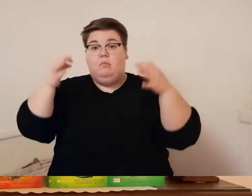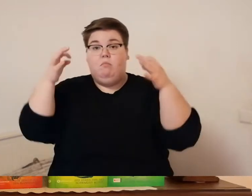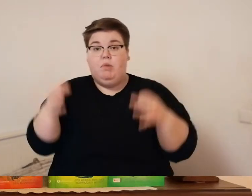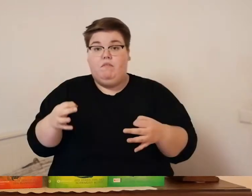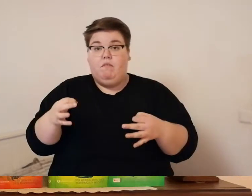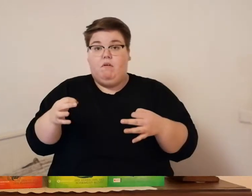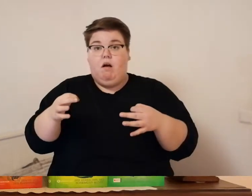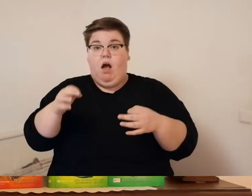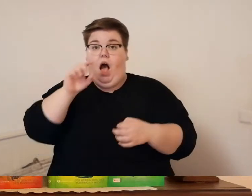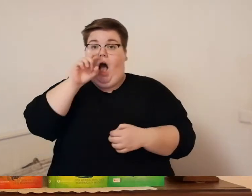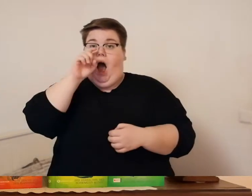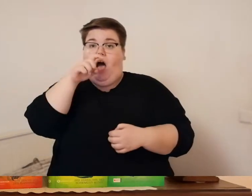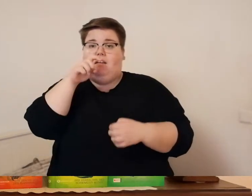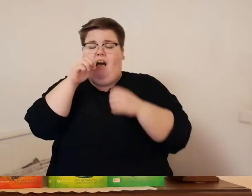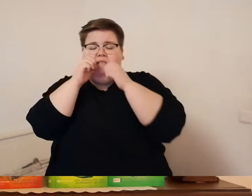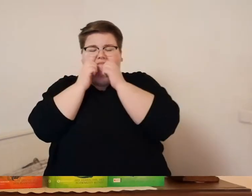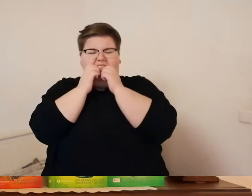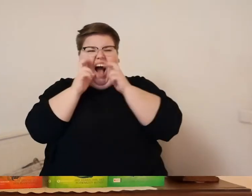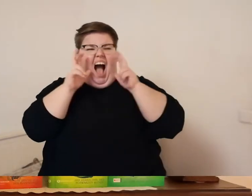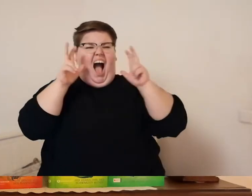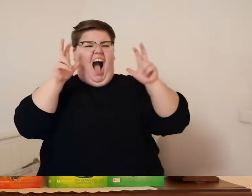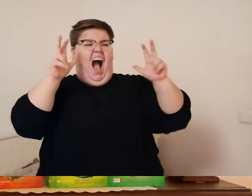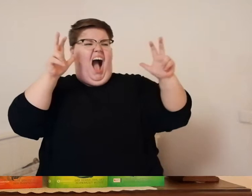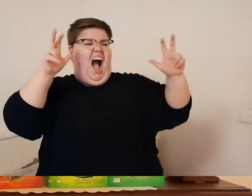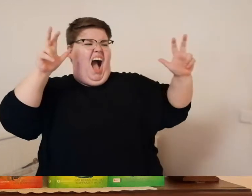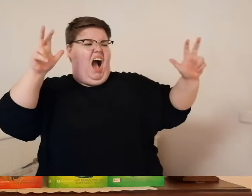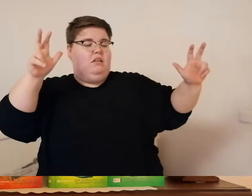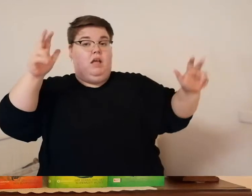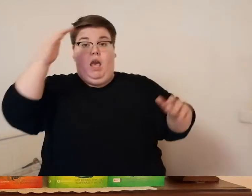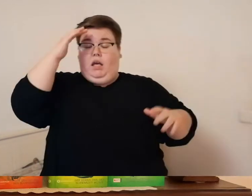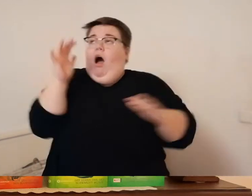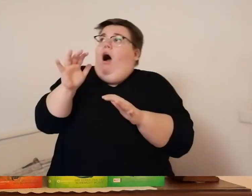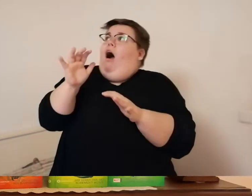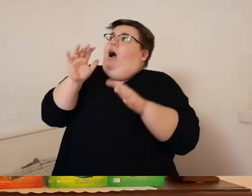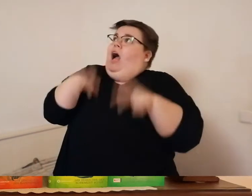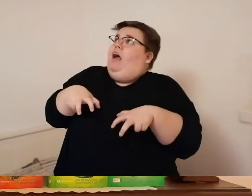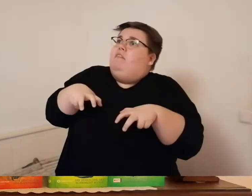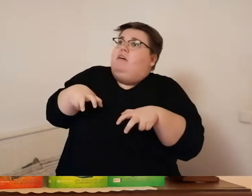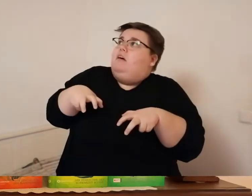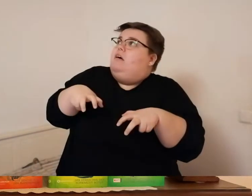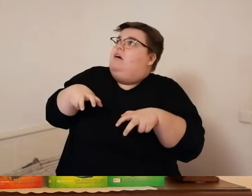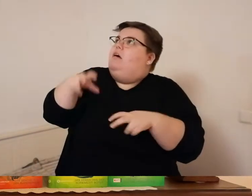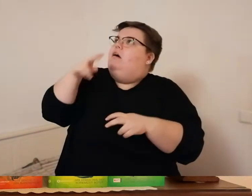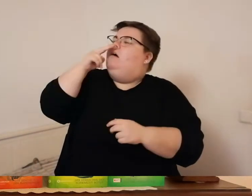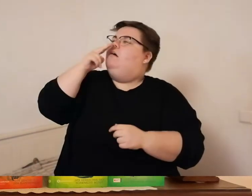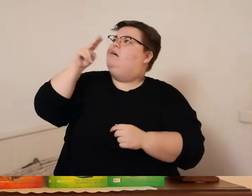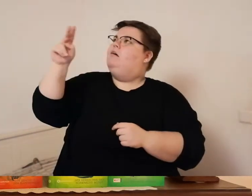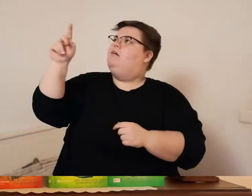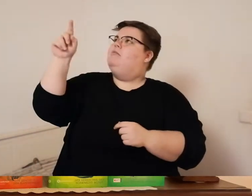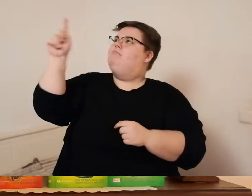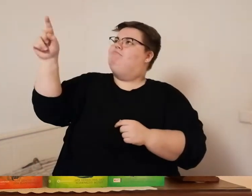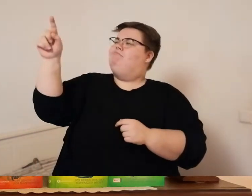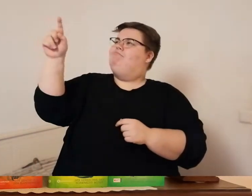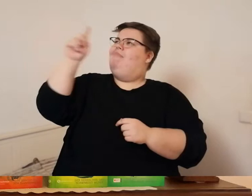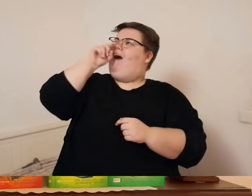adlerschrei eric zuckte erschrocken zusammen und dachte an den greif doch dann sah er dass es nur der adler war der